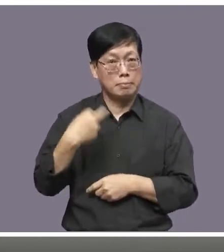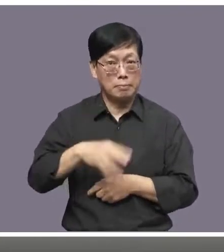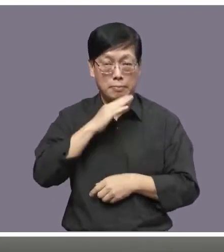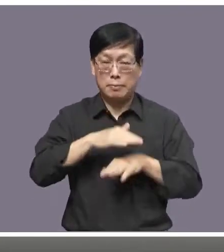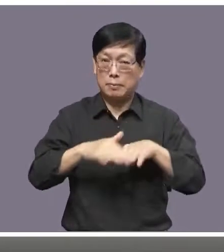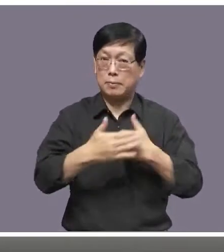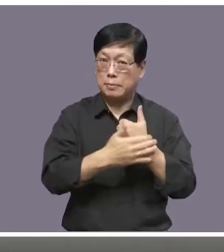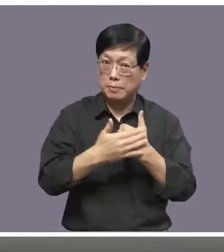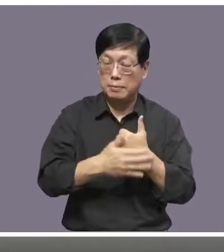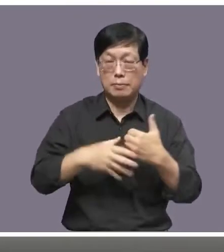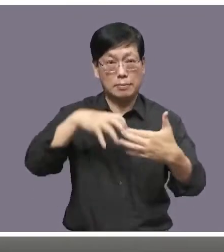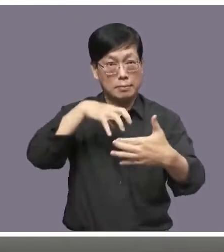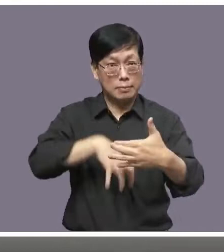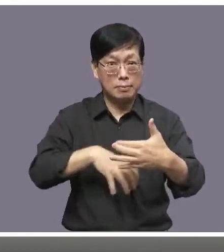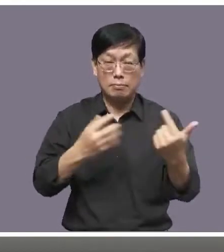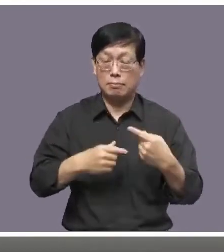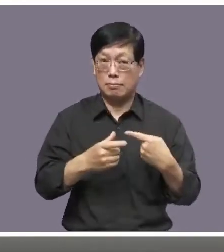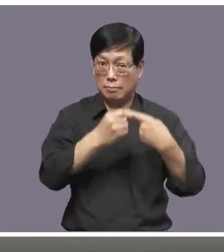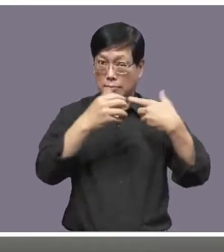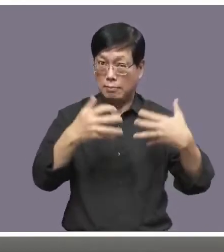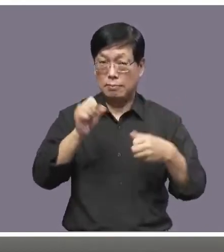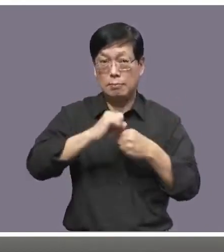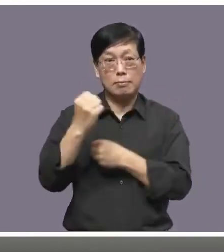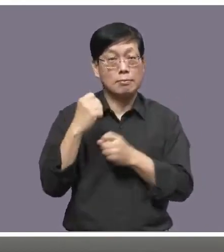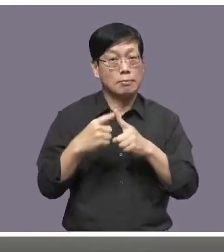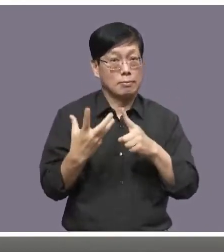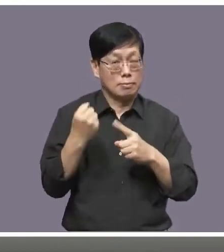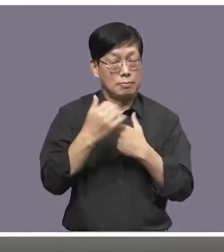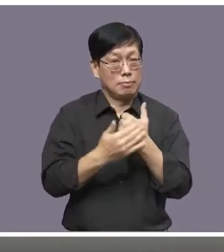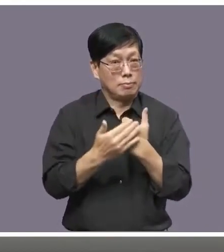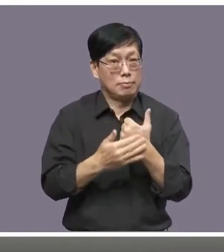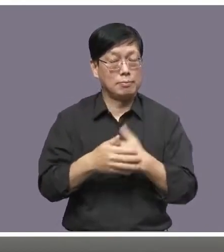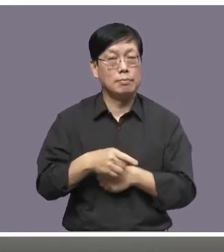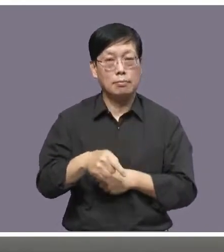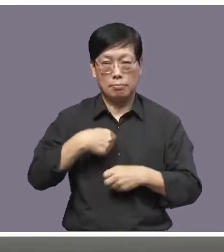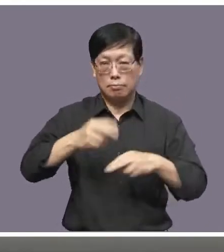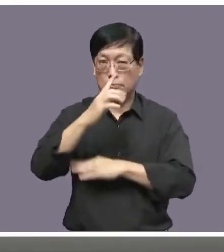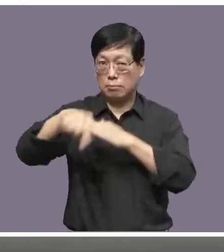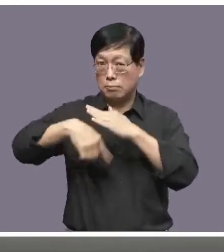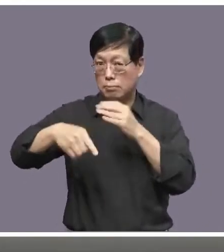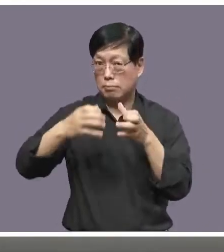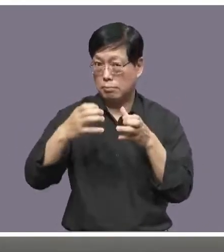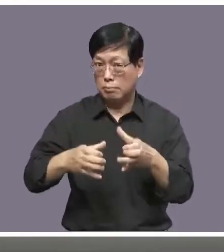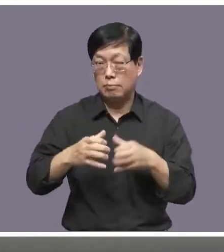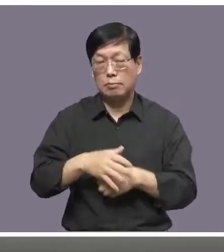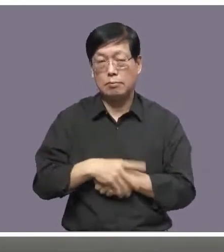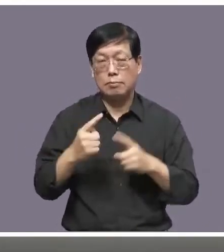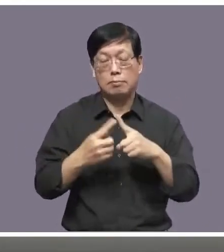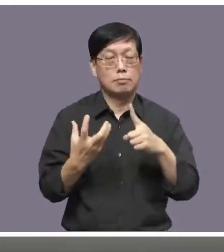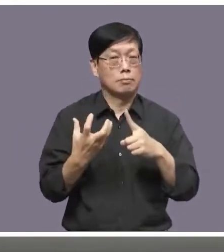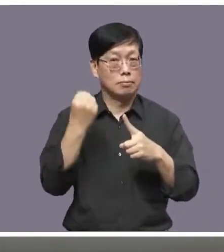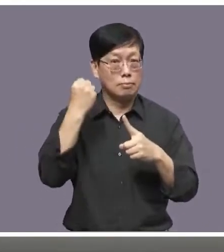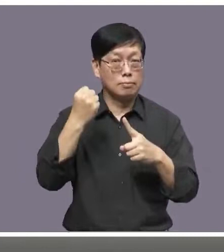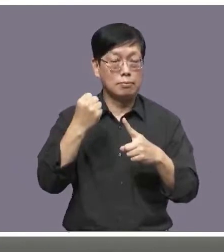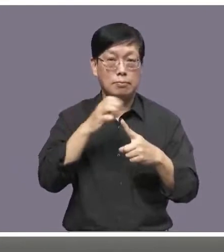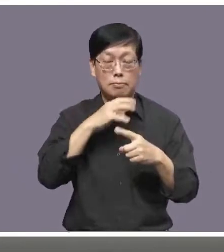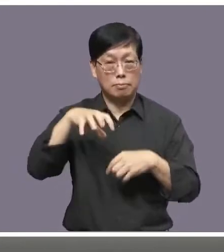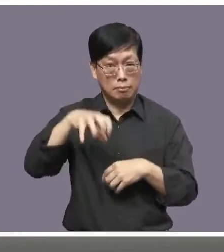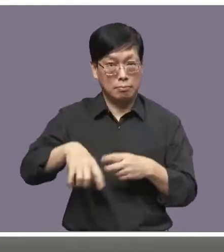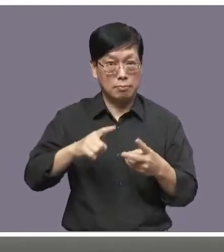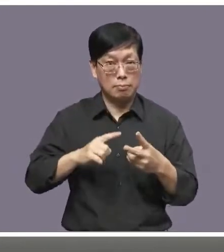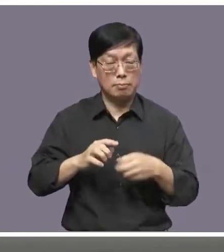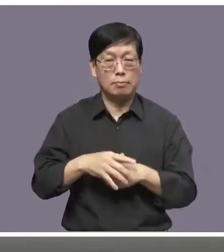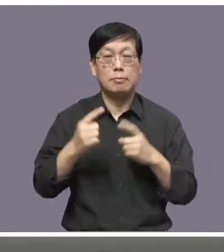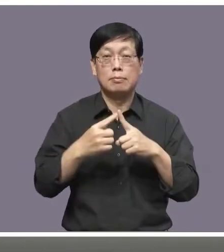的安全保障其中有关于第一个议题强化人权保障的部分呢我们行政院将成立的所谓的人权人权处人权